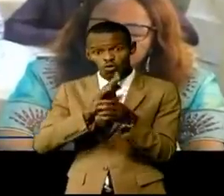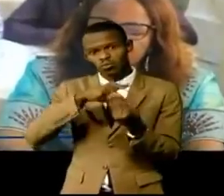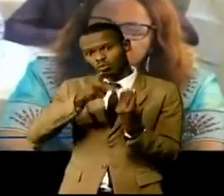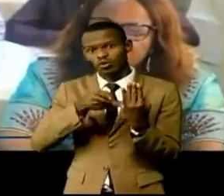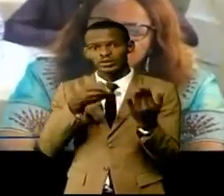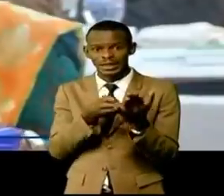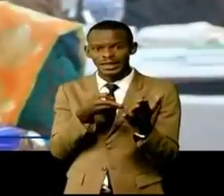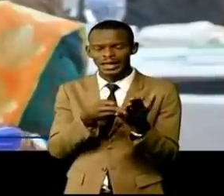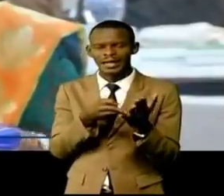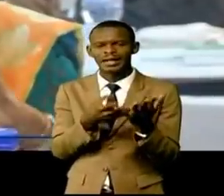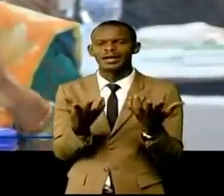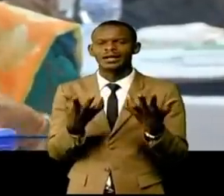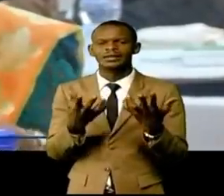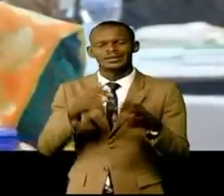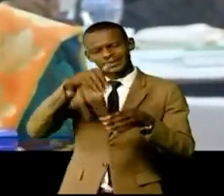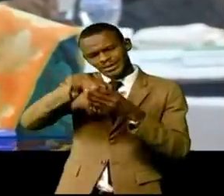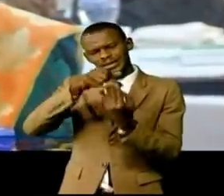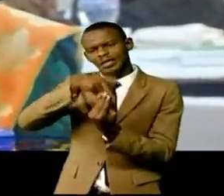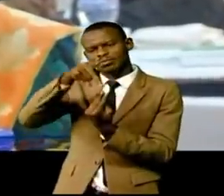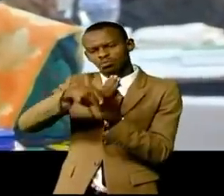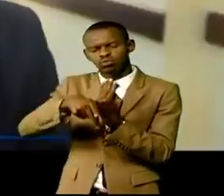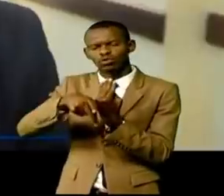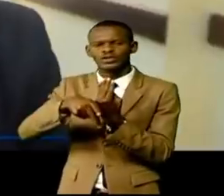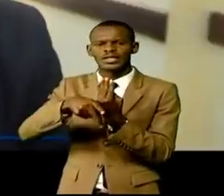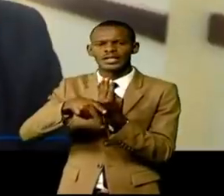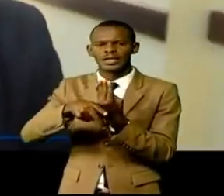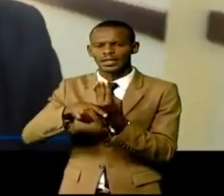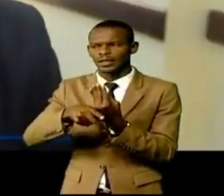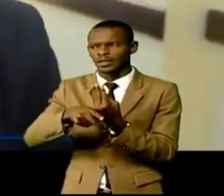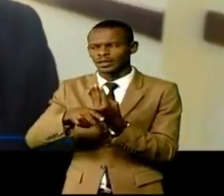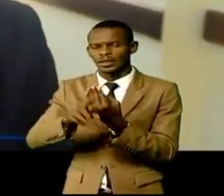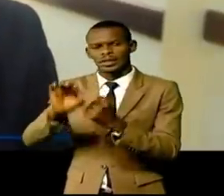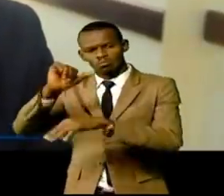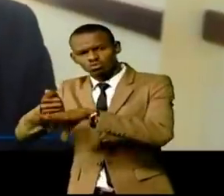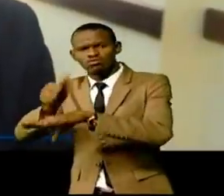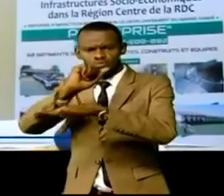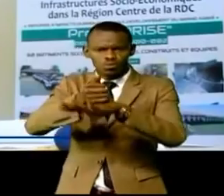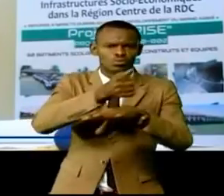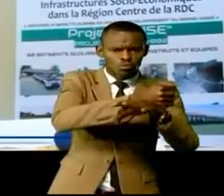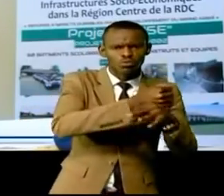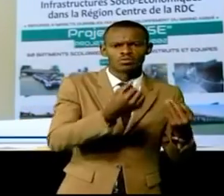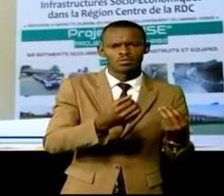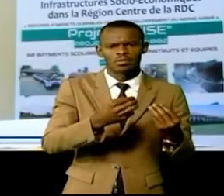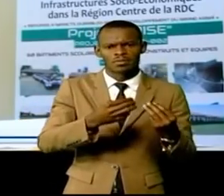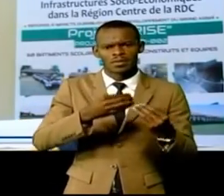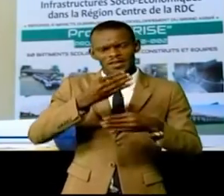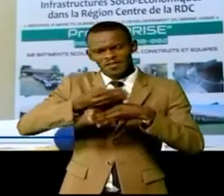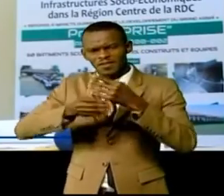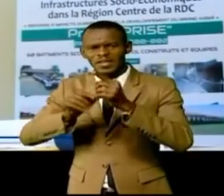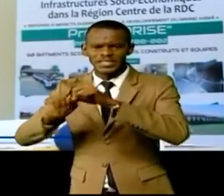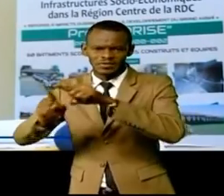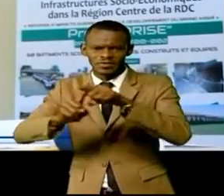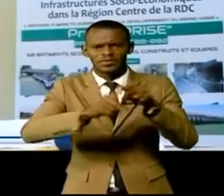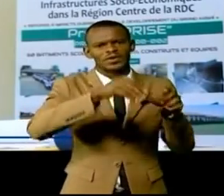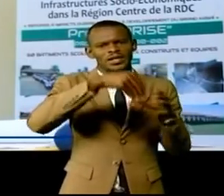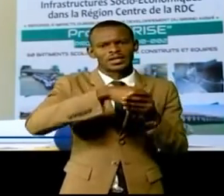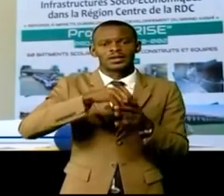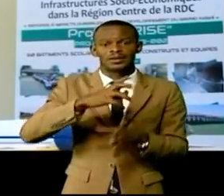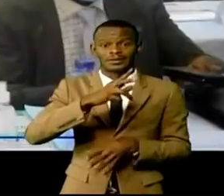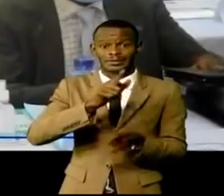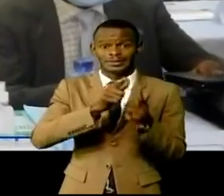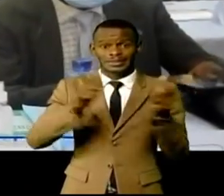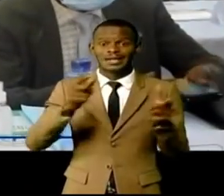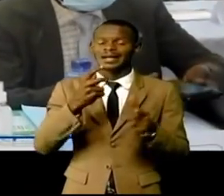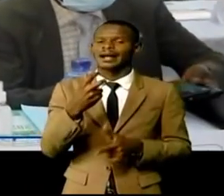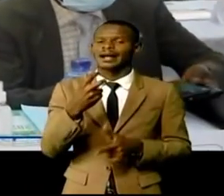projet de renforcement des infrastructures socio-économiques pour le Grand Kassai. Le comité de pilotage en a validé le